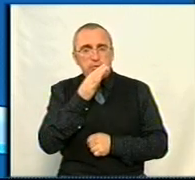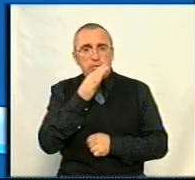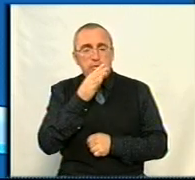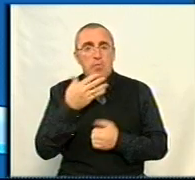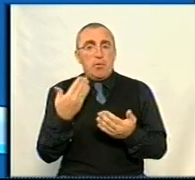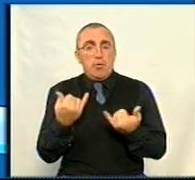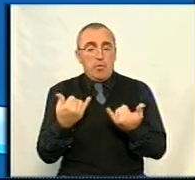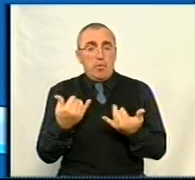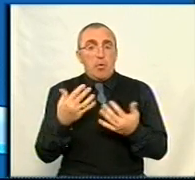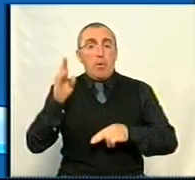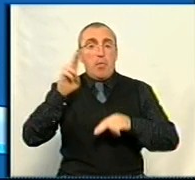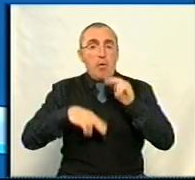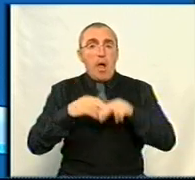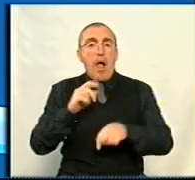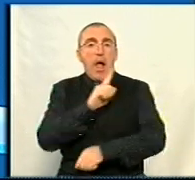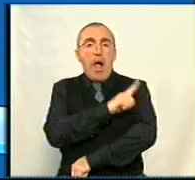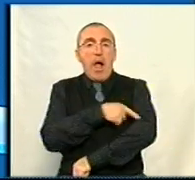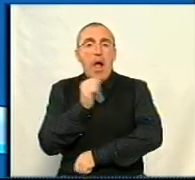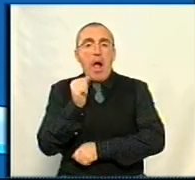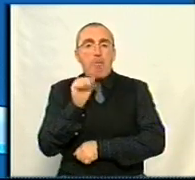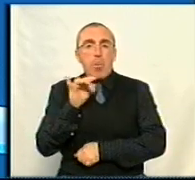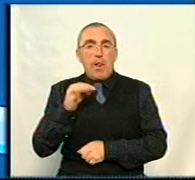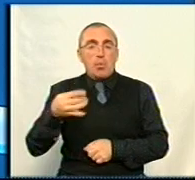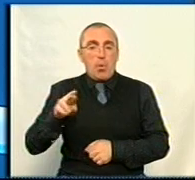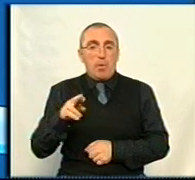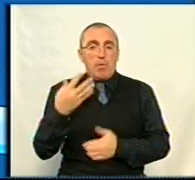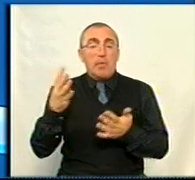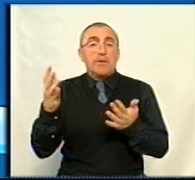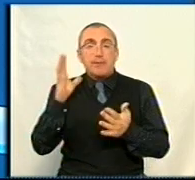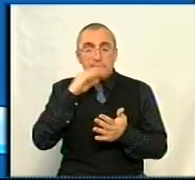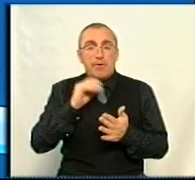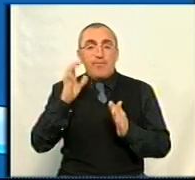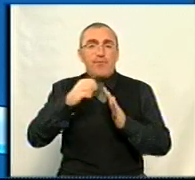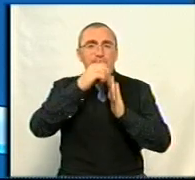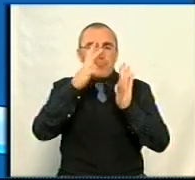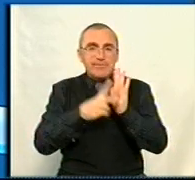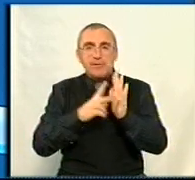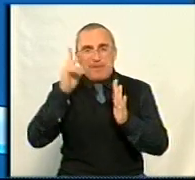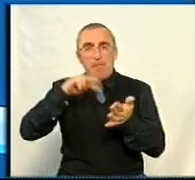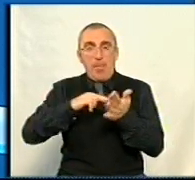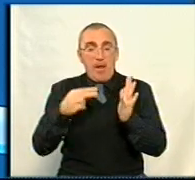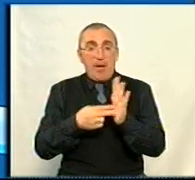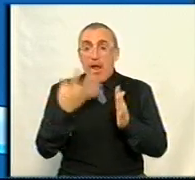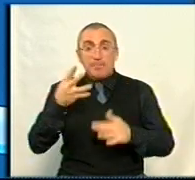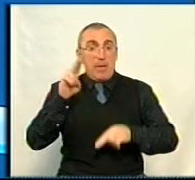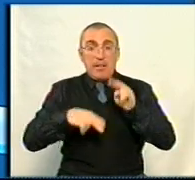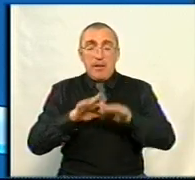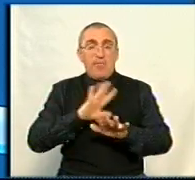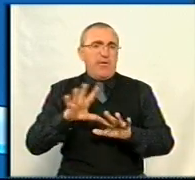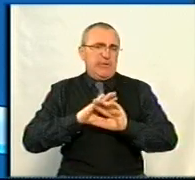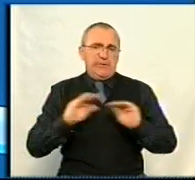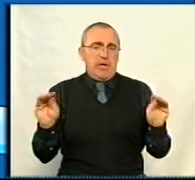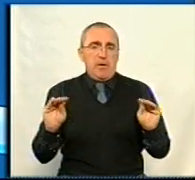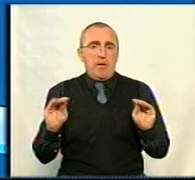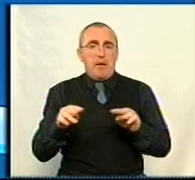Ось область будувала амбулаторії. Слава Богу, що їх стигли збудувати 18, скільки й запланували. Якби не збудували, то все.